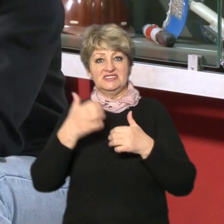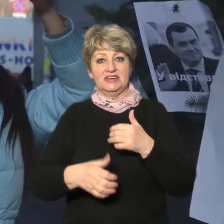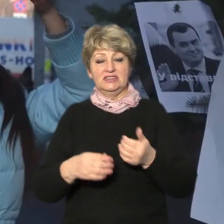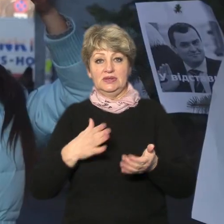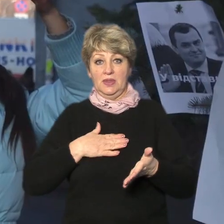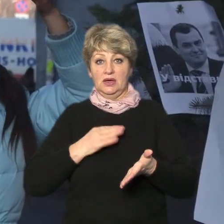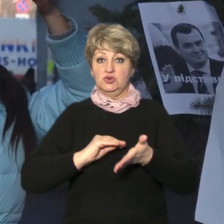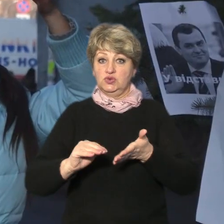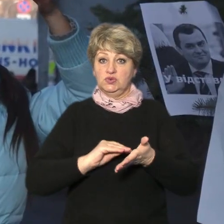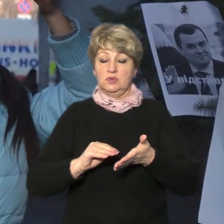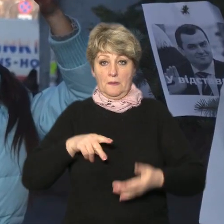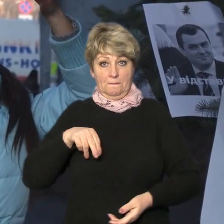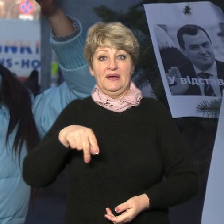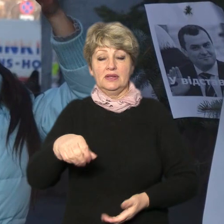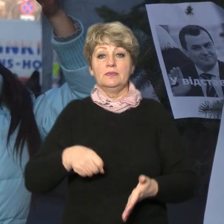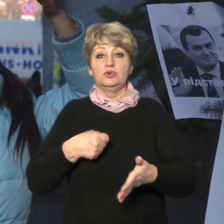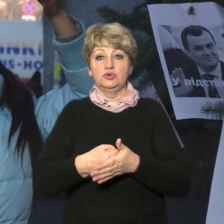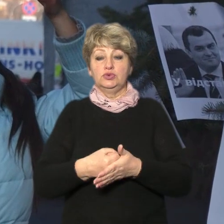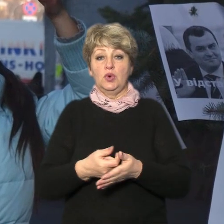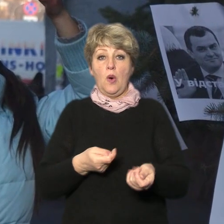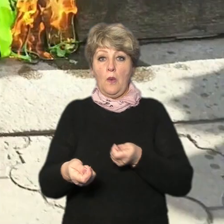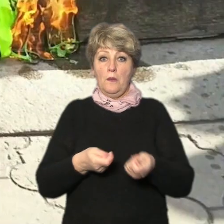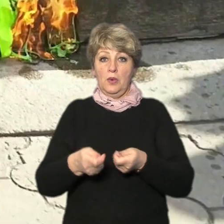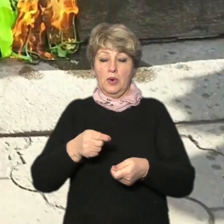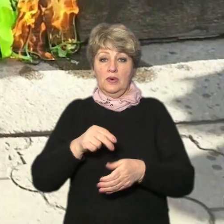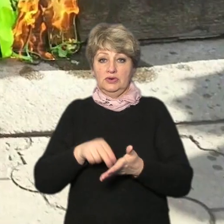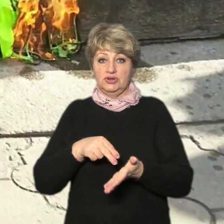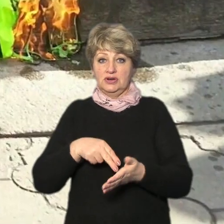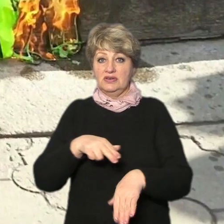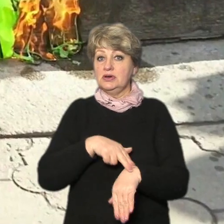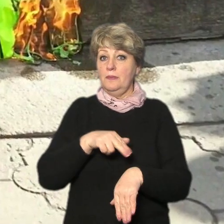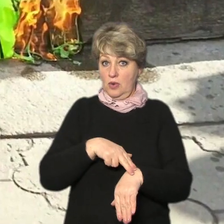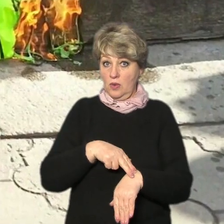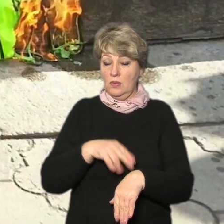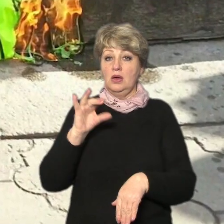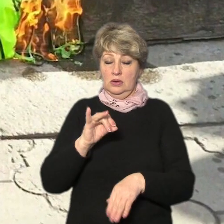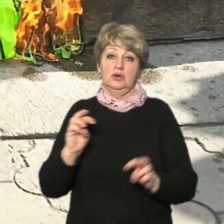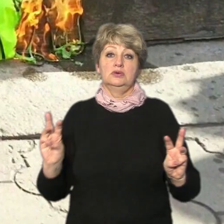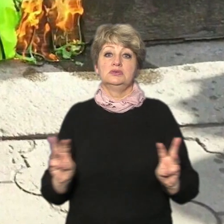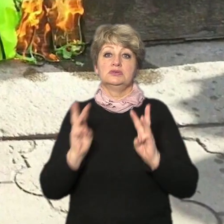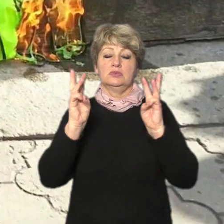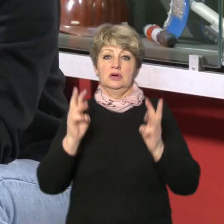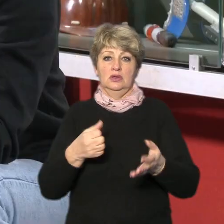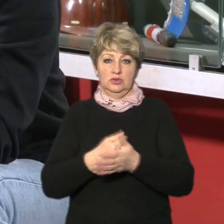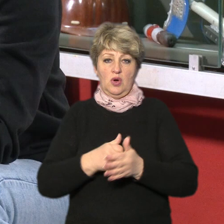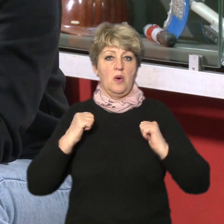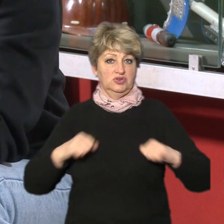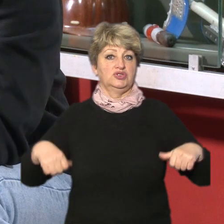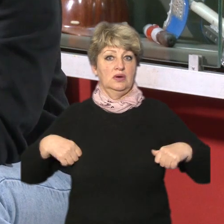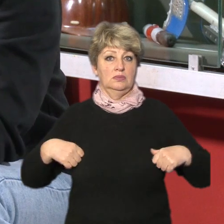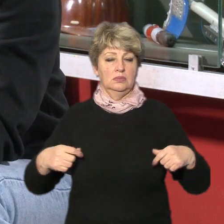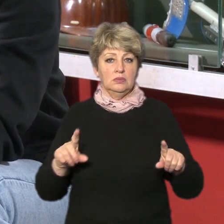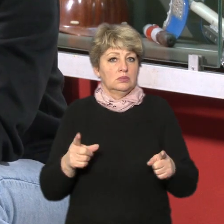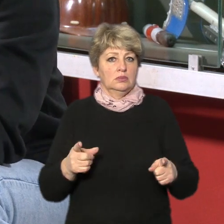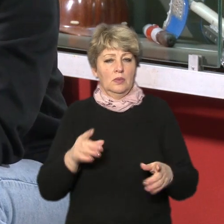підемо до управління поліції Черкаської області і спалимо добіся ті жилетки тому що вони